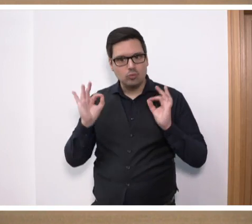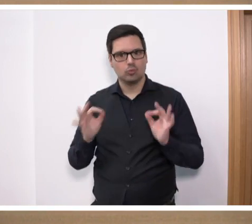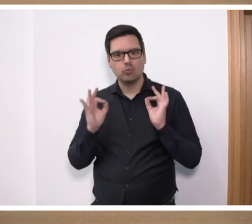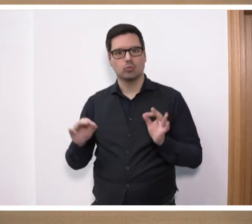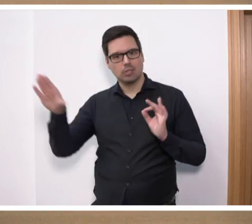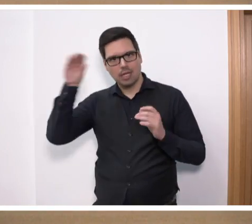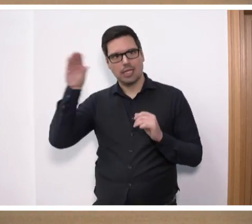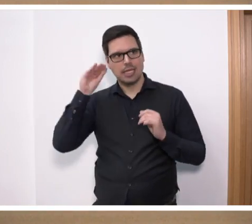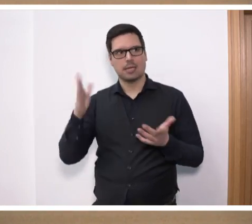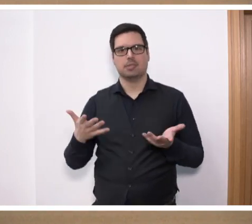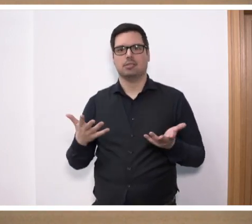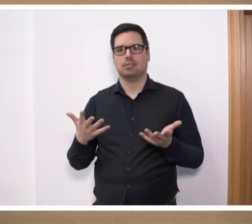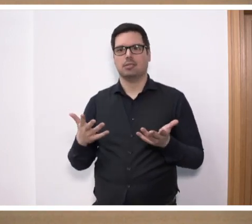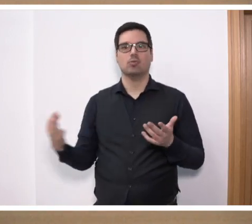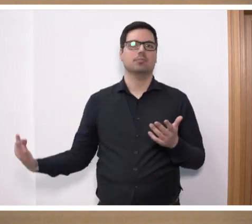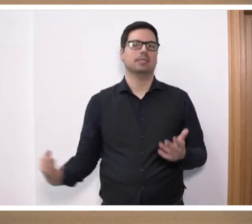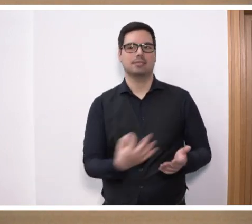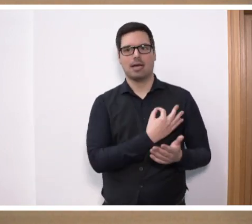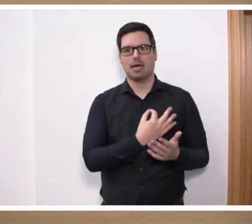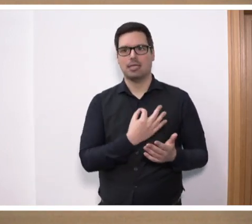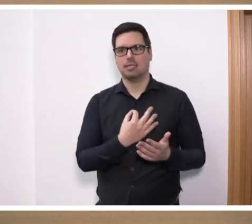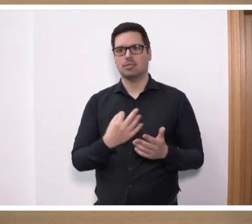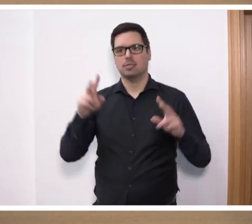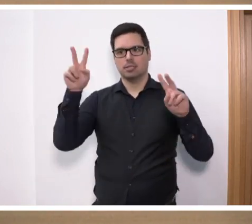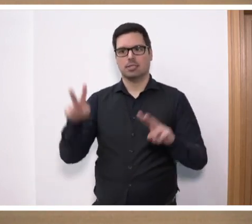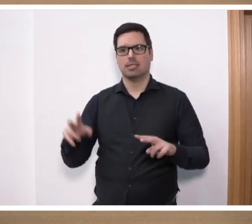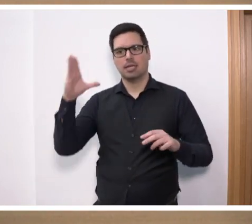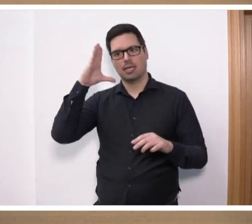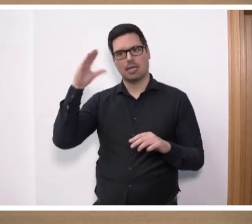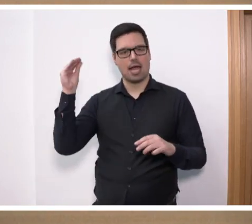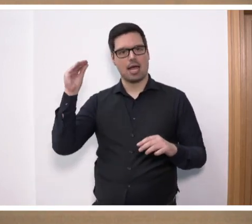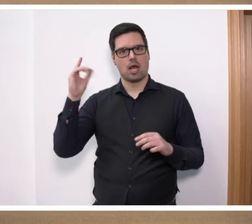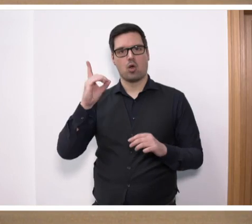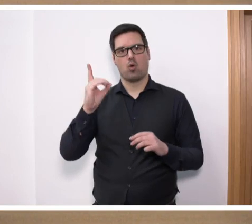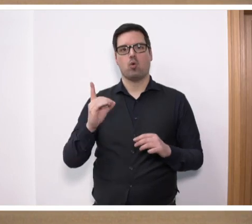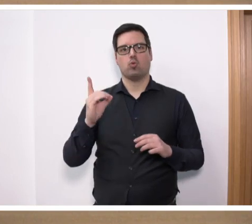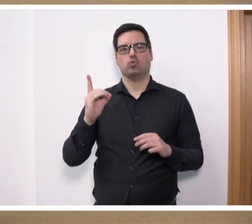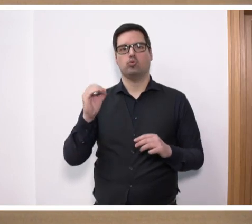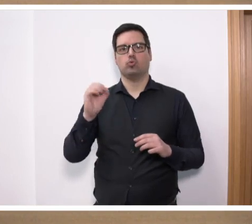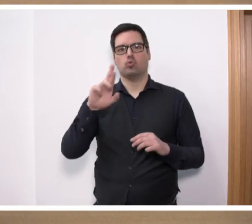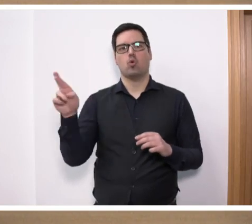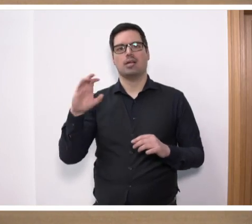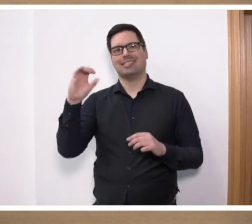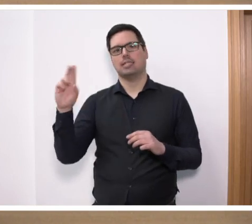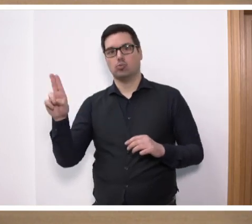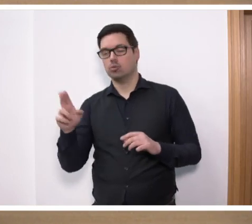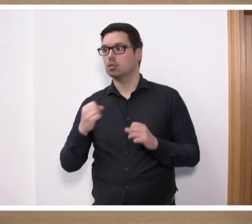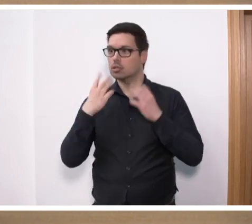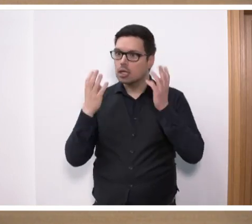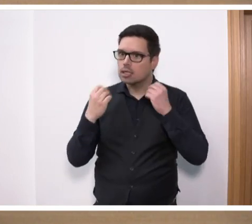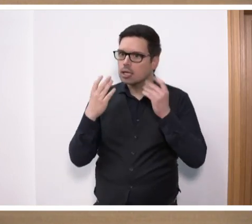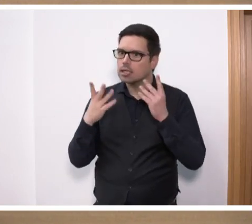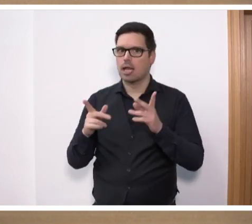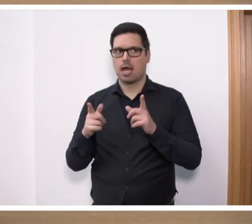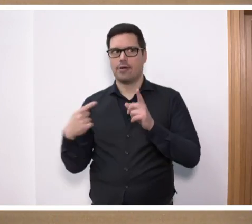Großartiges aber auch eben im Saarland. Und sehr geehrter Herr Dörr, da muss ich Ihnen von Seiten der CDU-Landtagsfraktion ganz, ganz deutlich